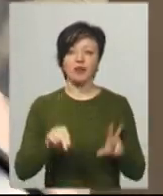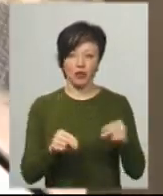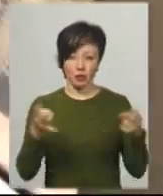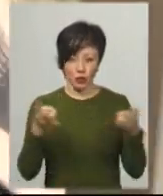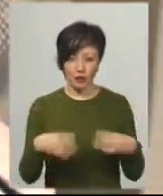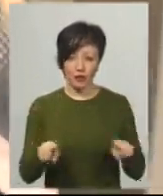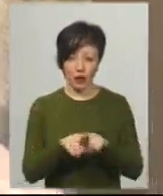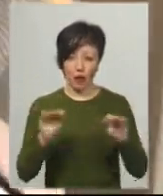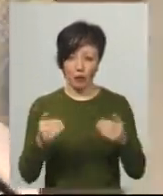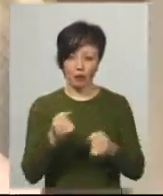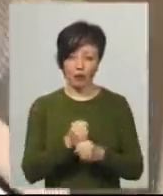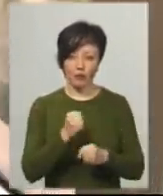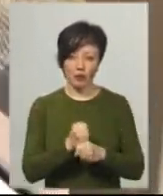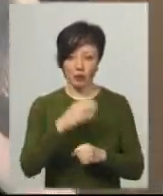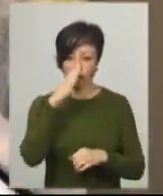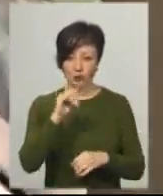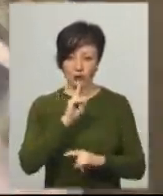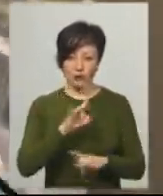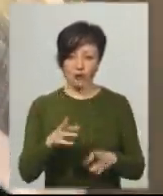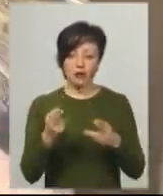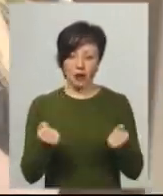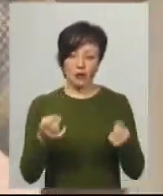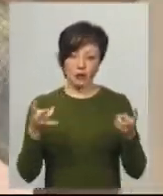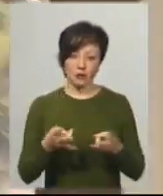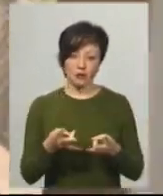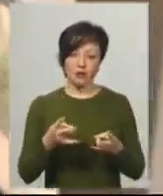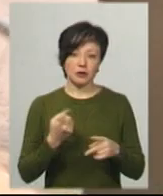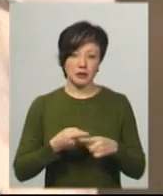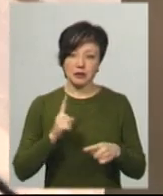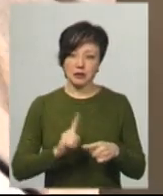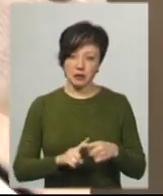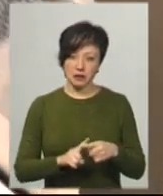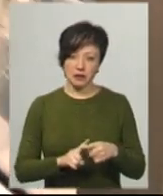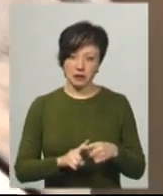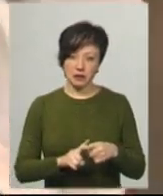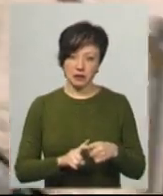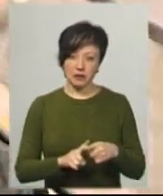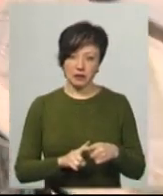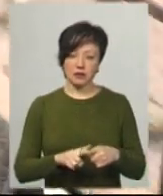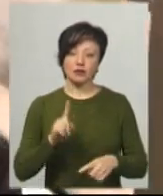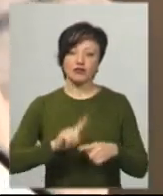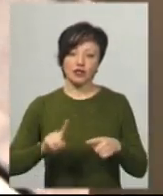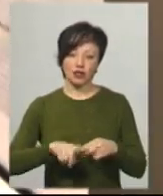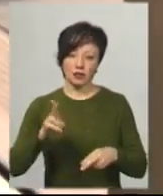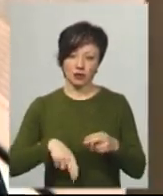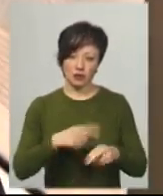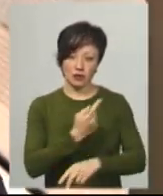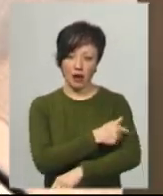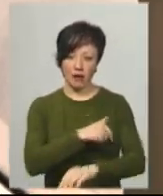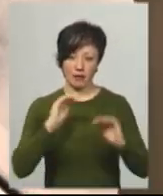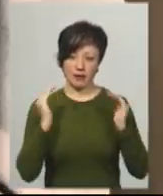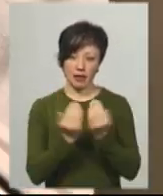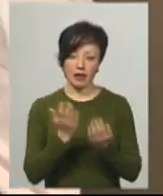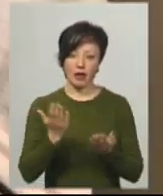котрінацькі вмеження робити, щоб маршрутки не їздили? Тому що це швидше закінчиться цей карантин. Це щодо того, що